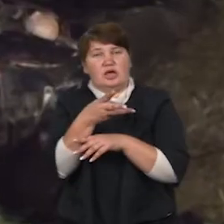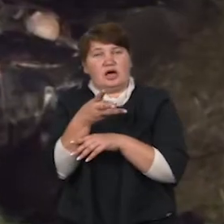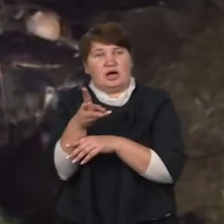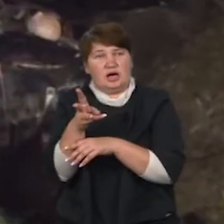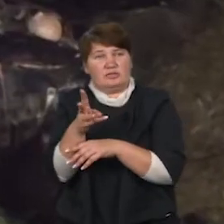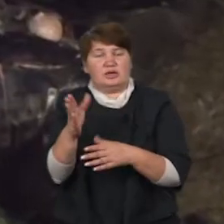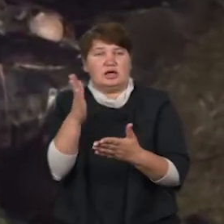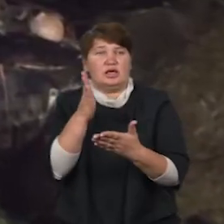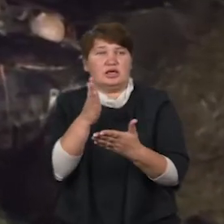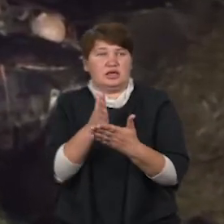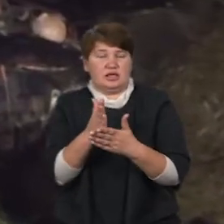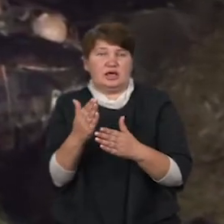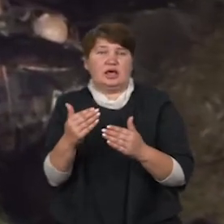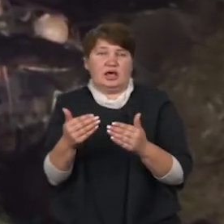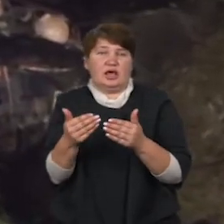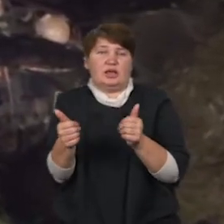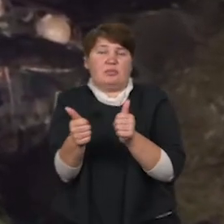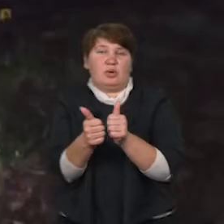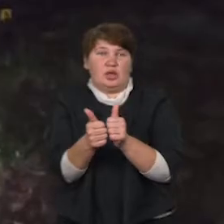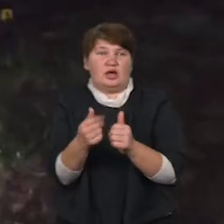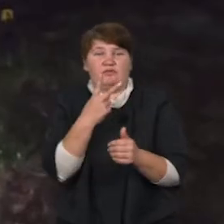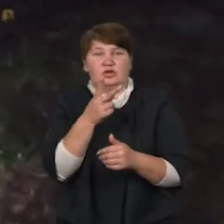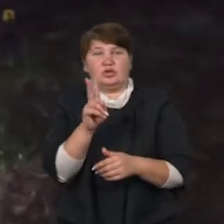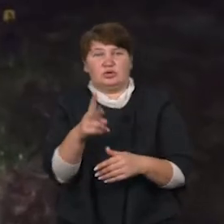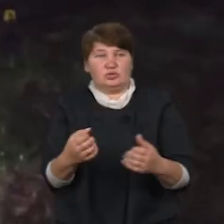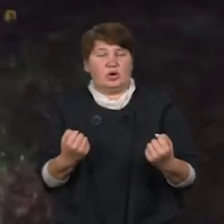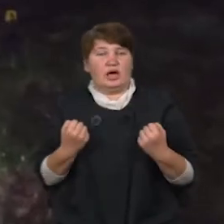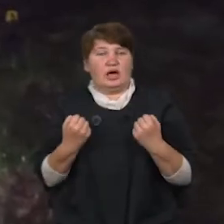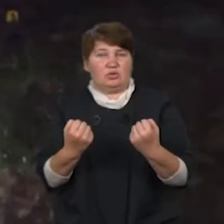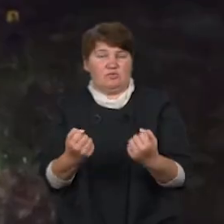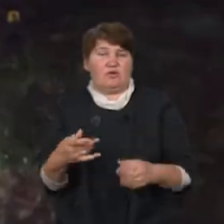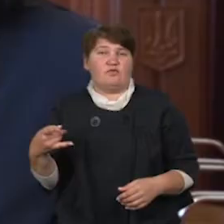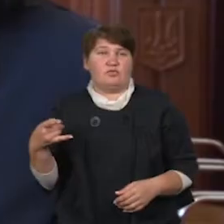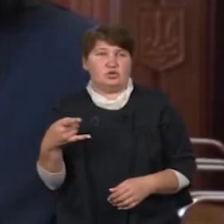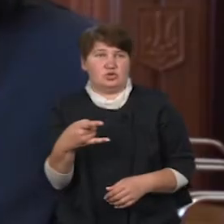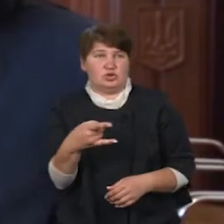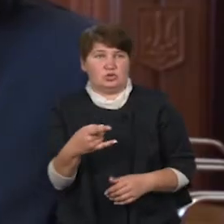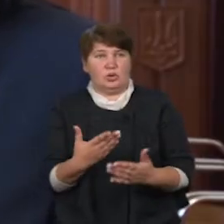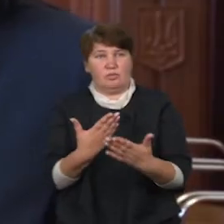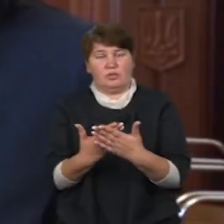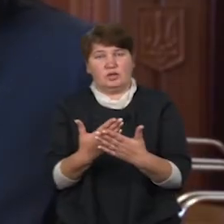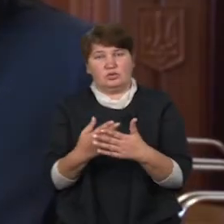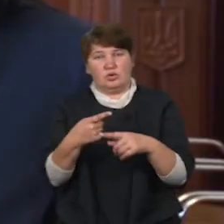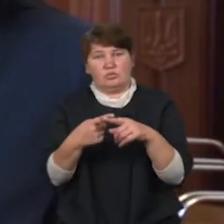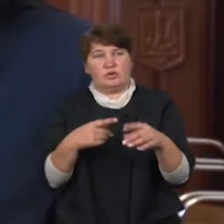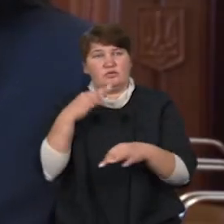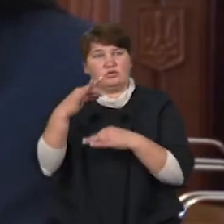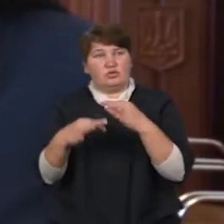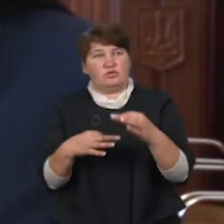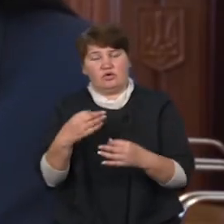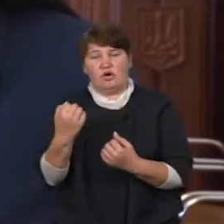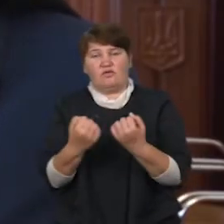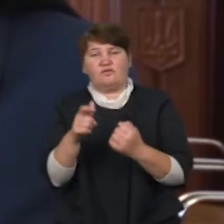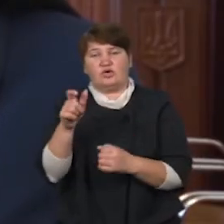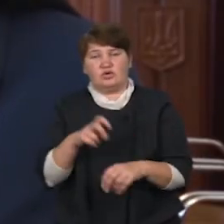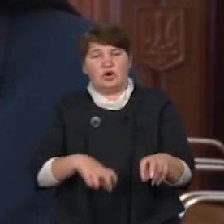розміщені неподалік, видно, хто саме керував транспортним засобом. Близько півдоби водія-втікача розшукували